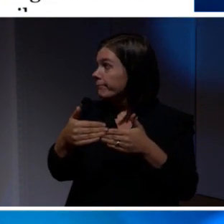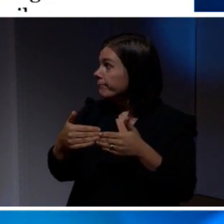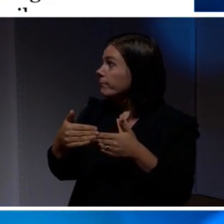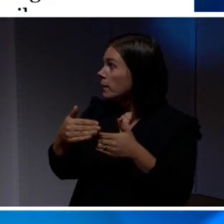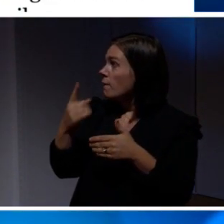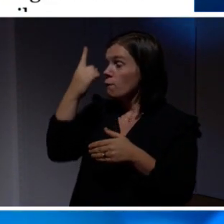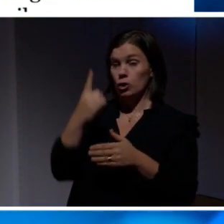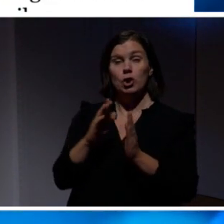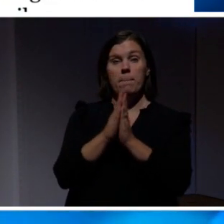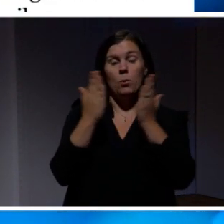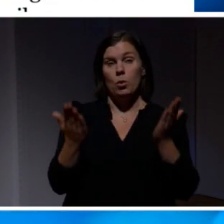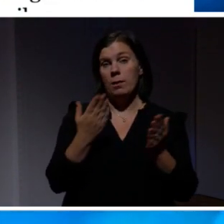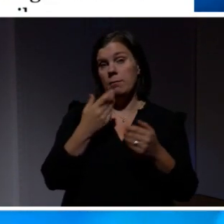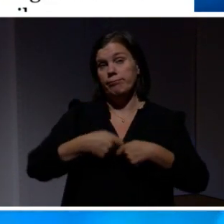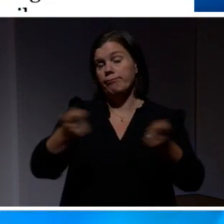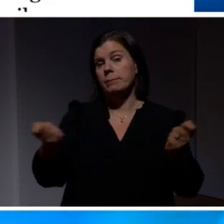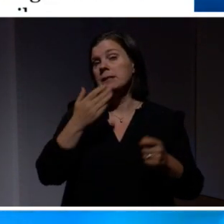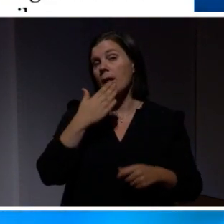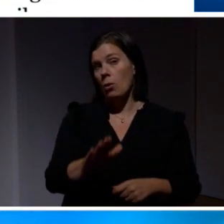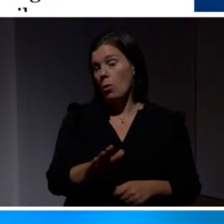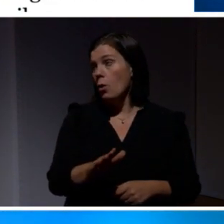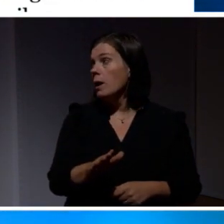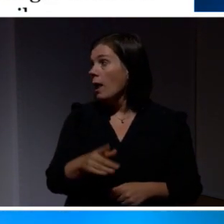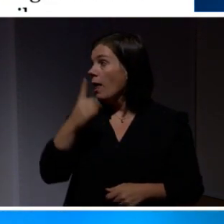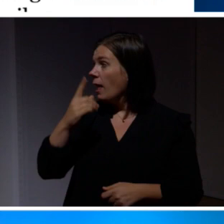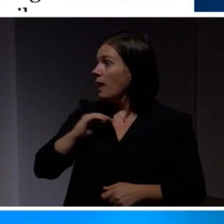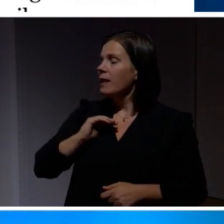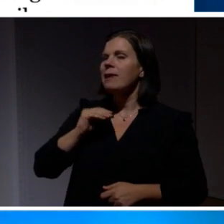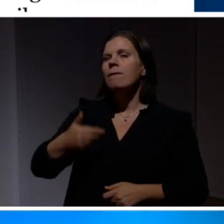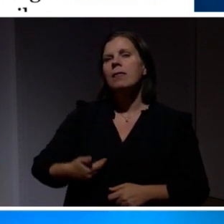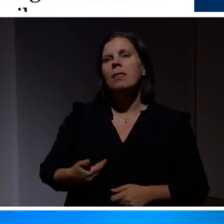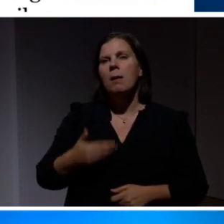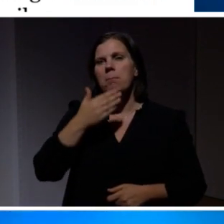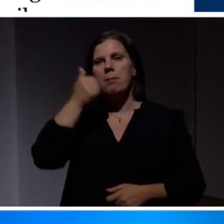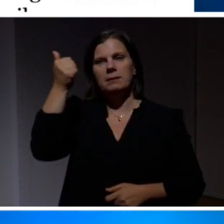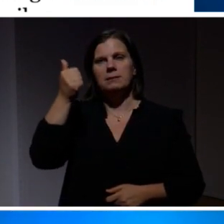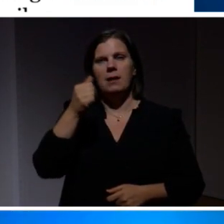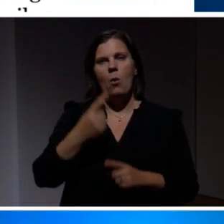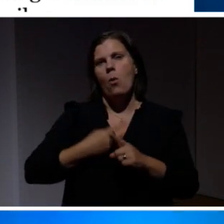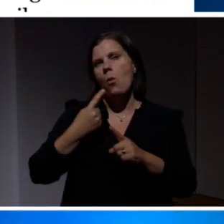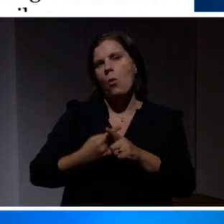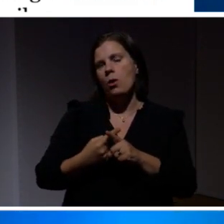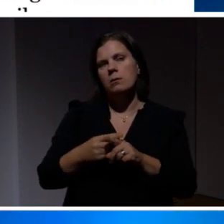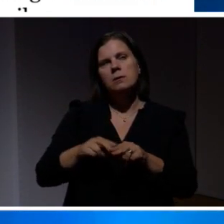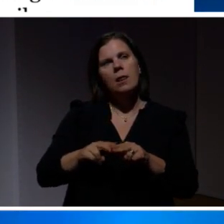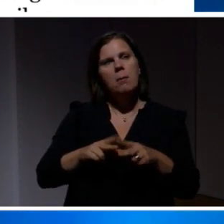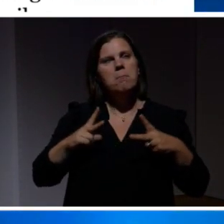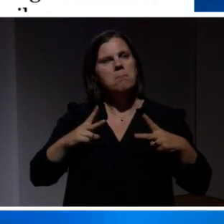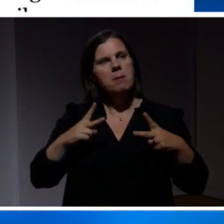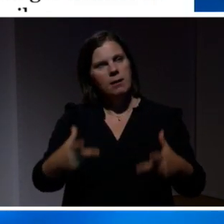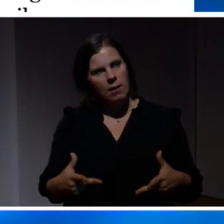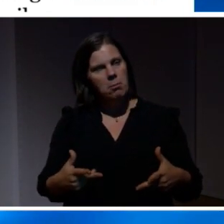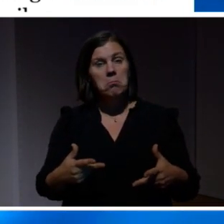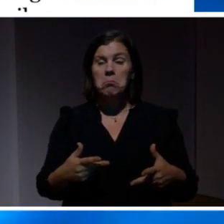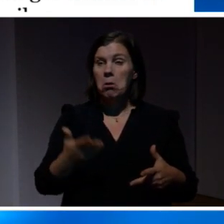boken som kom ut i januari, tidigare i år. Det är en kvinna i sina bästa år som känner sig bekväm med att använda de